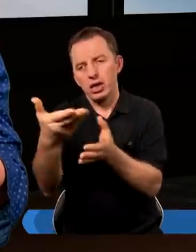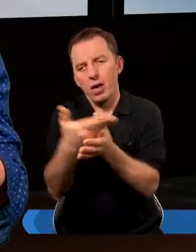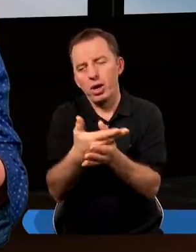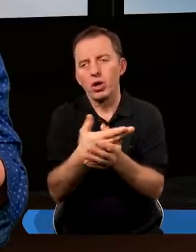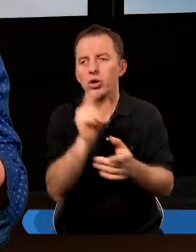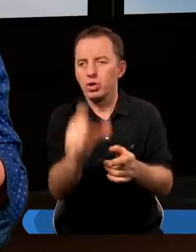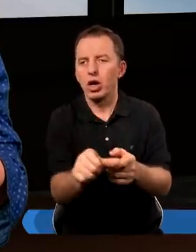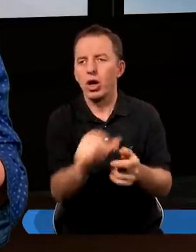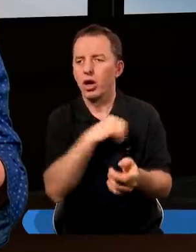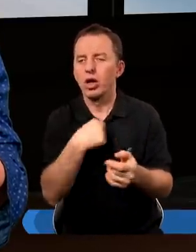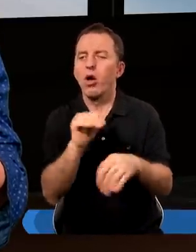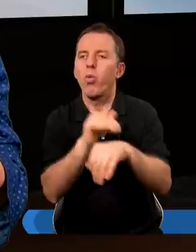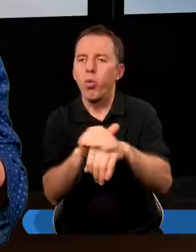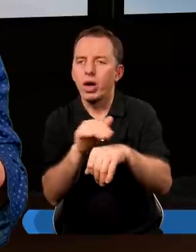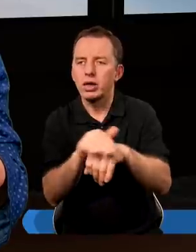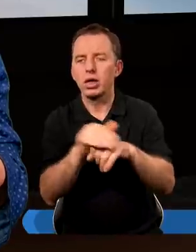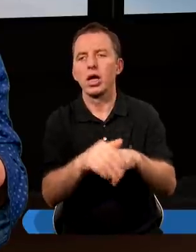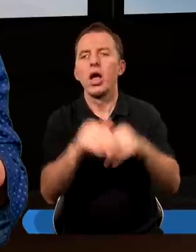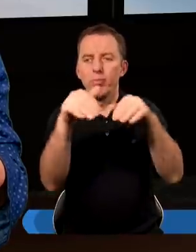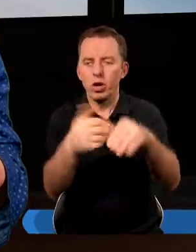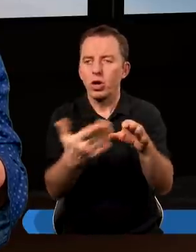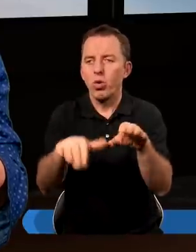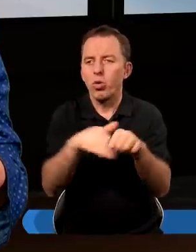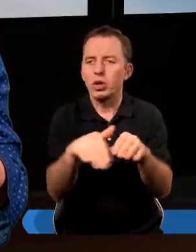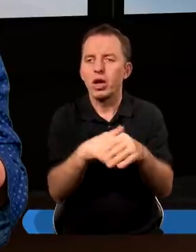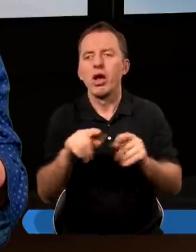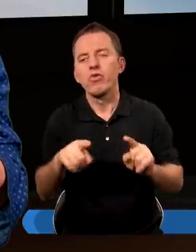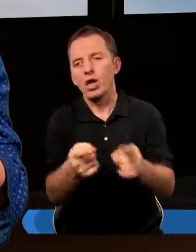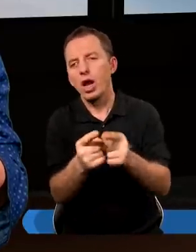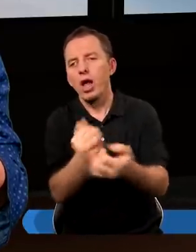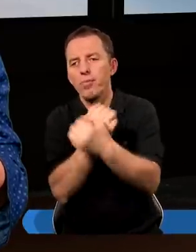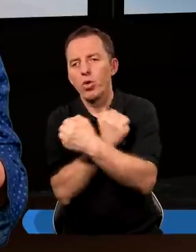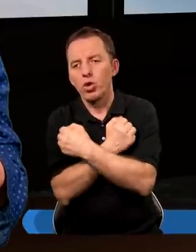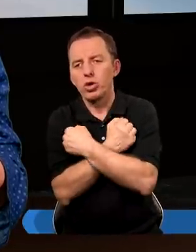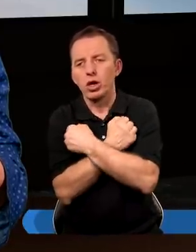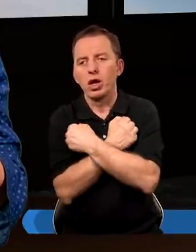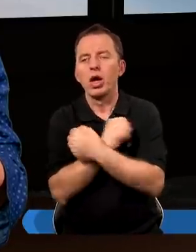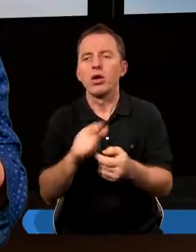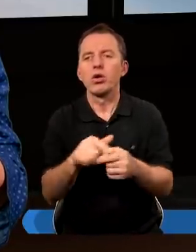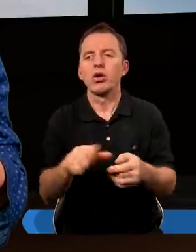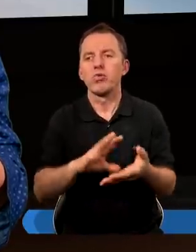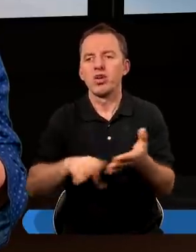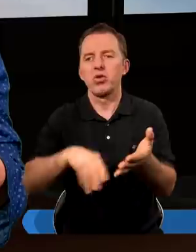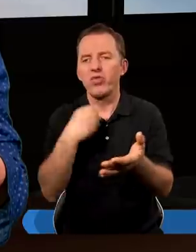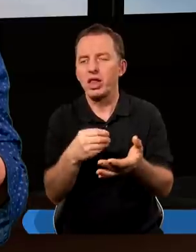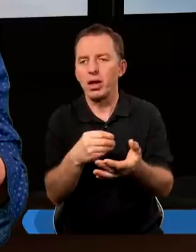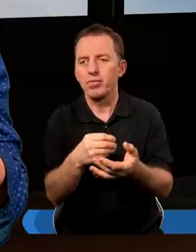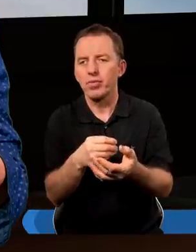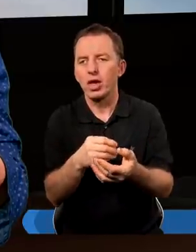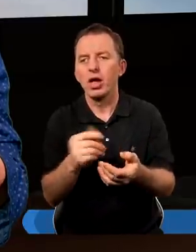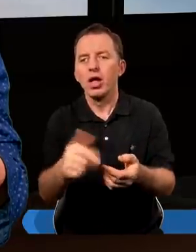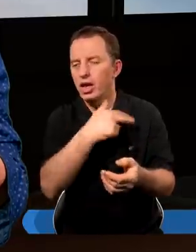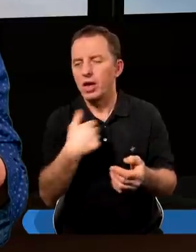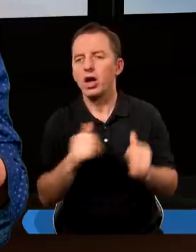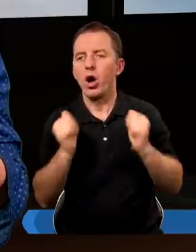dopraszając się od nas tej łaski, by mogli uczestniczyć w dziele miłosierdzia dla świętych. I